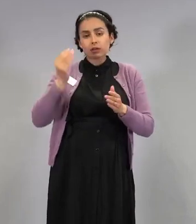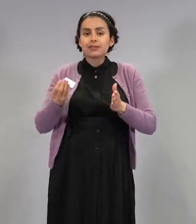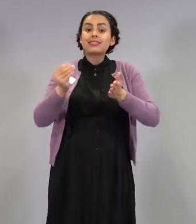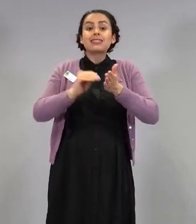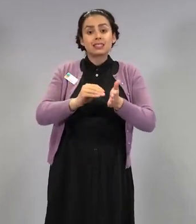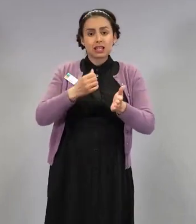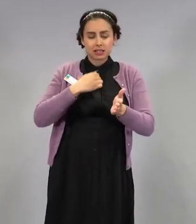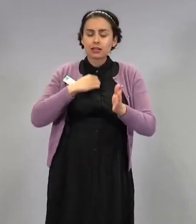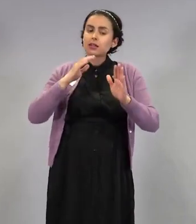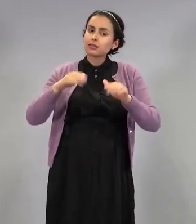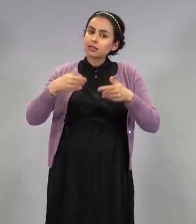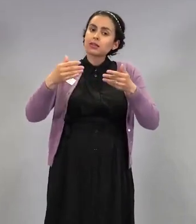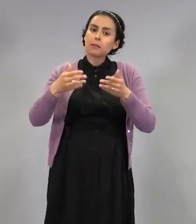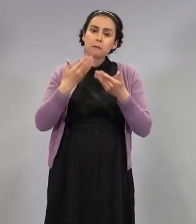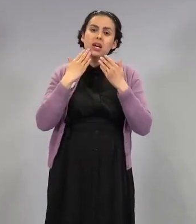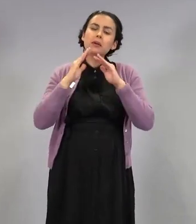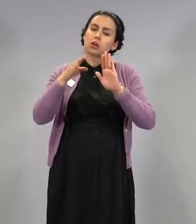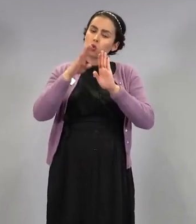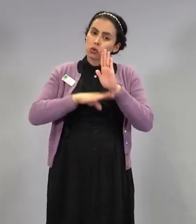ohjeistusta.